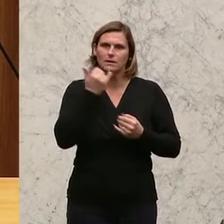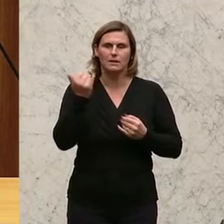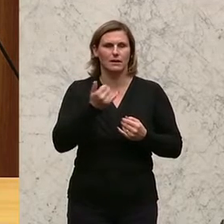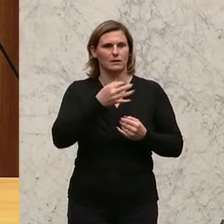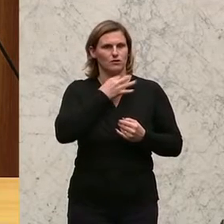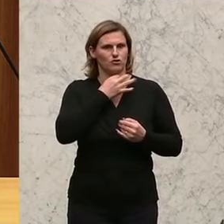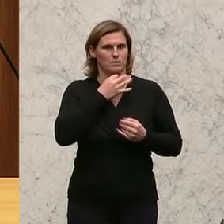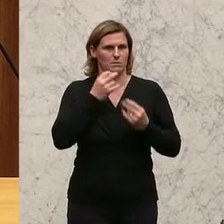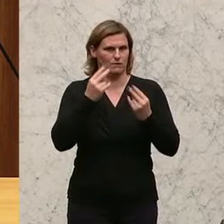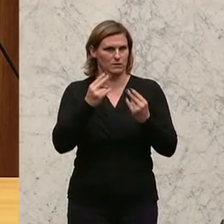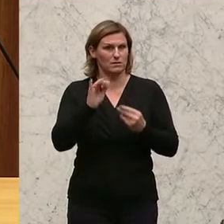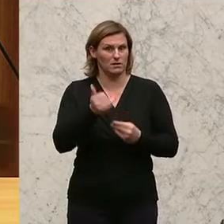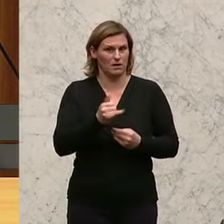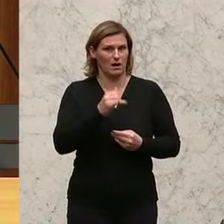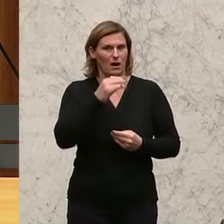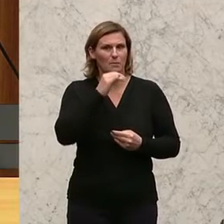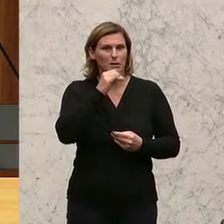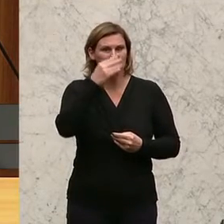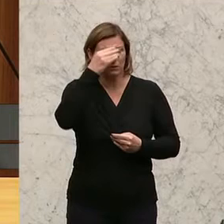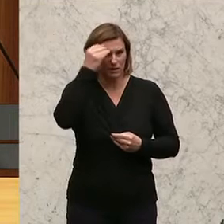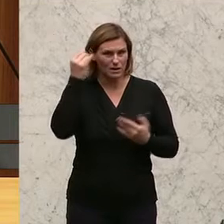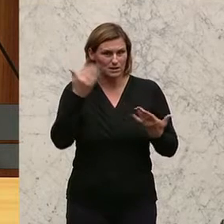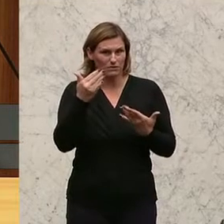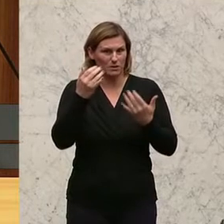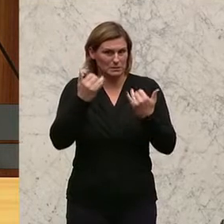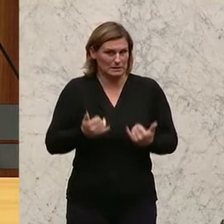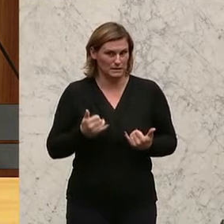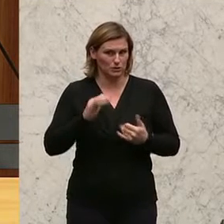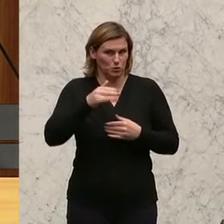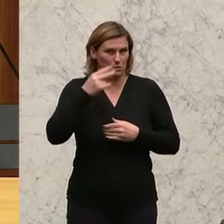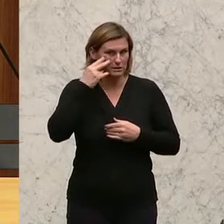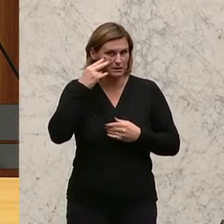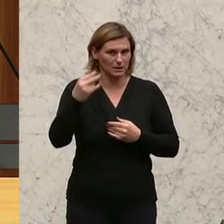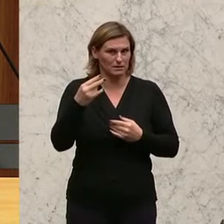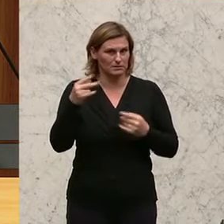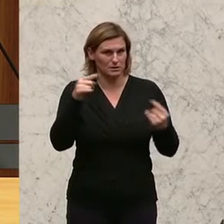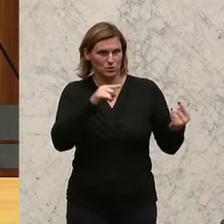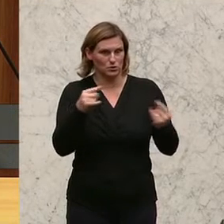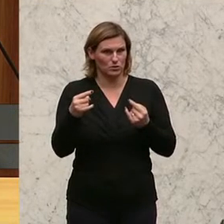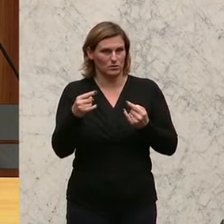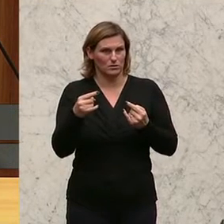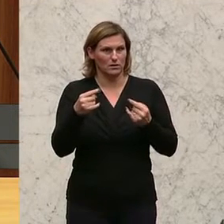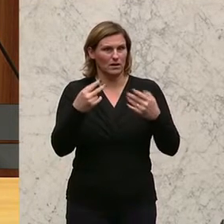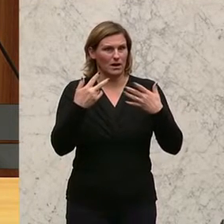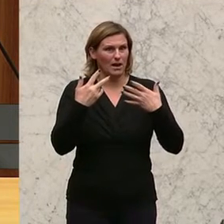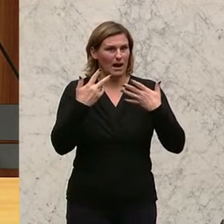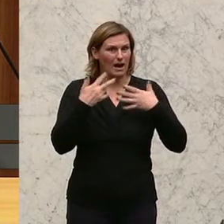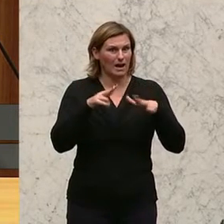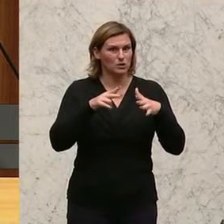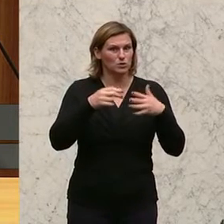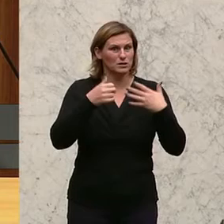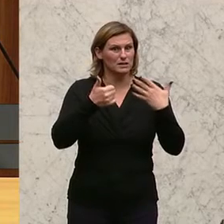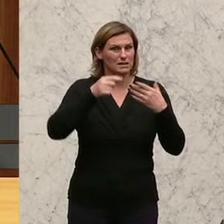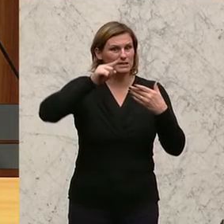Nur dürfen wir nicht vergessen, und das ist ein bisschen in der Diskussion bislang untergegangen, dass ja von 806.000 eingelangten